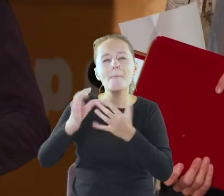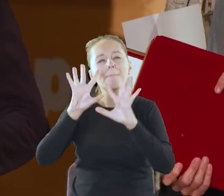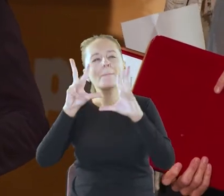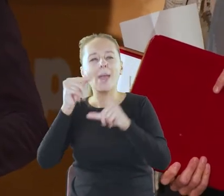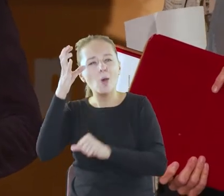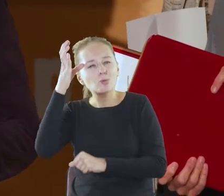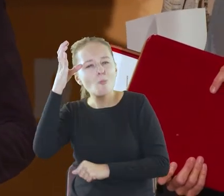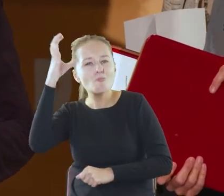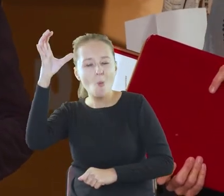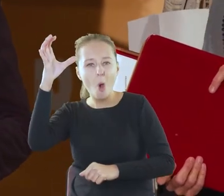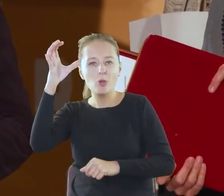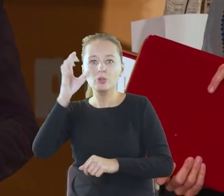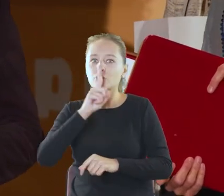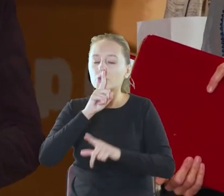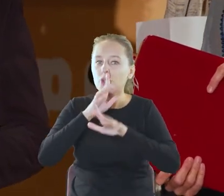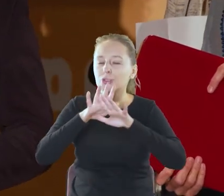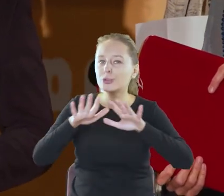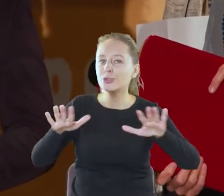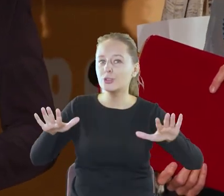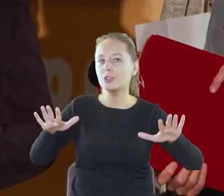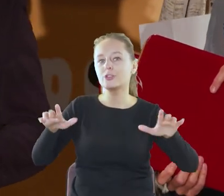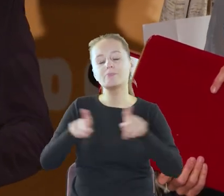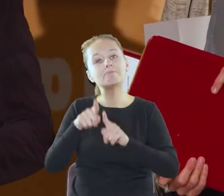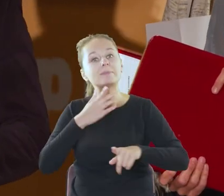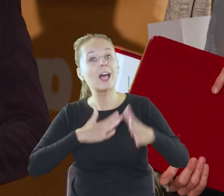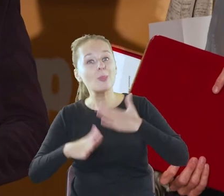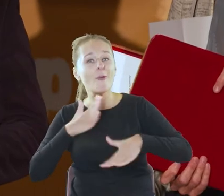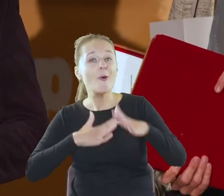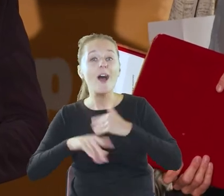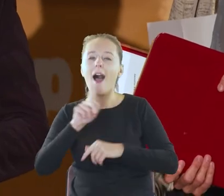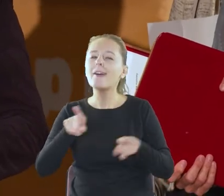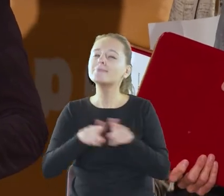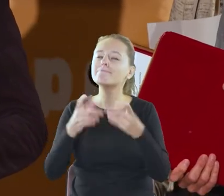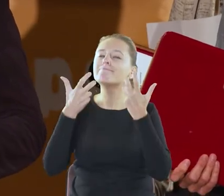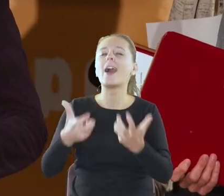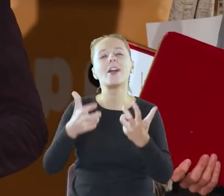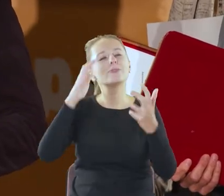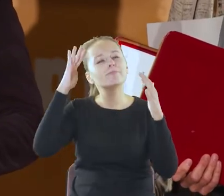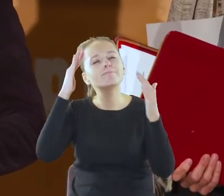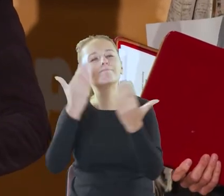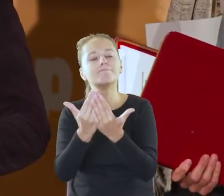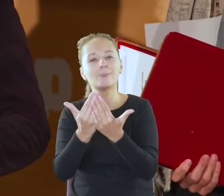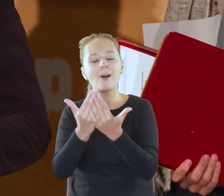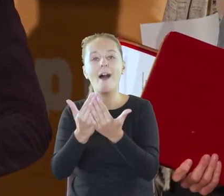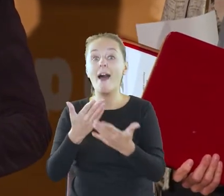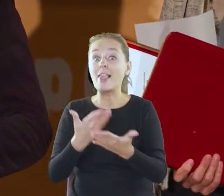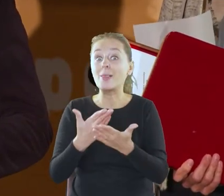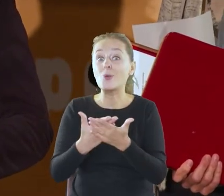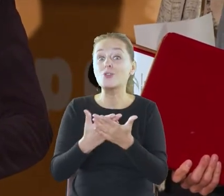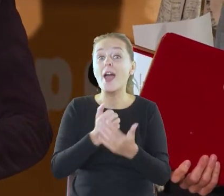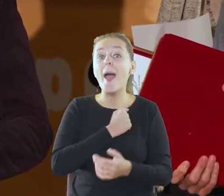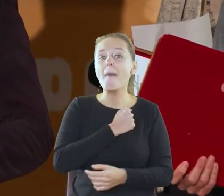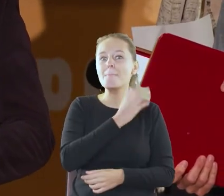powściągliwość, cisza, zadowolenia, przede wszystkim chęć poznania. Bo biblioteki nas